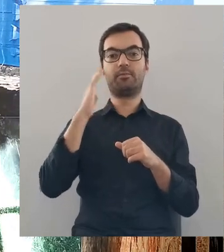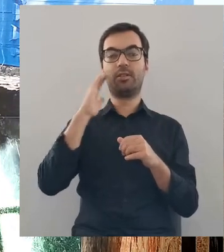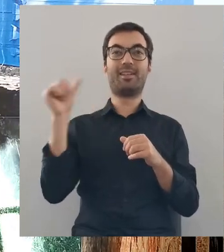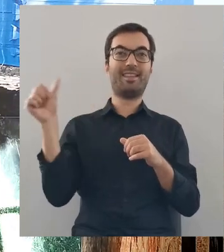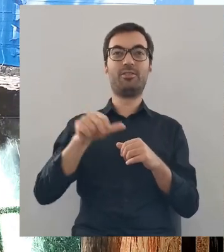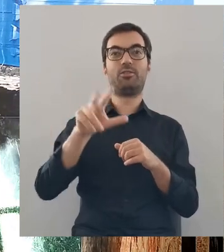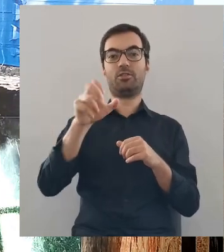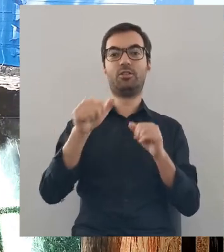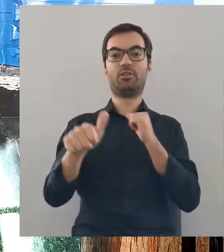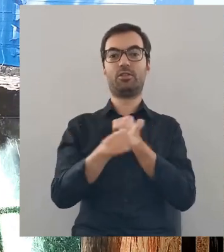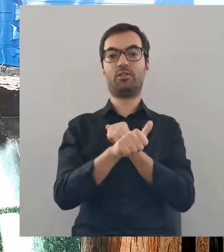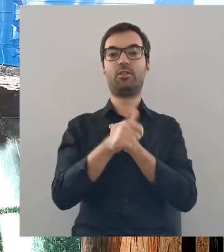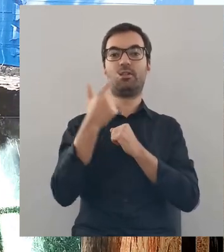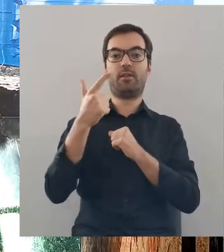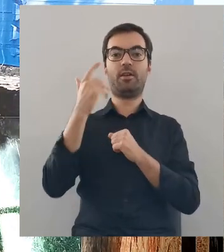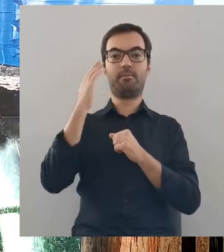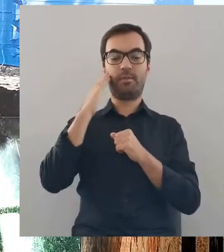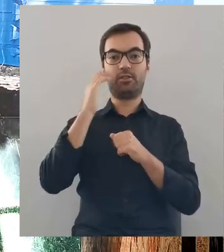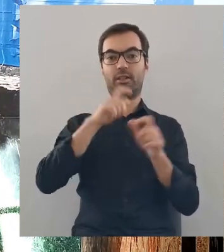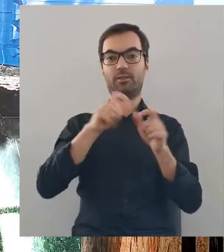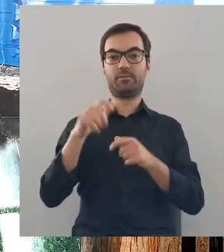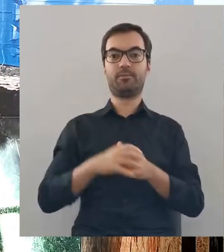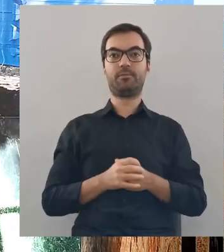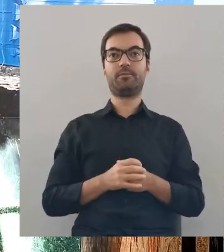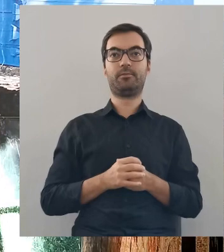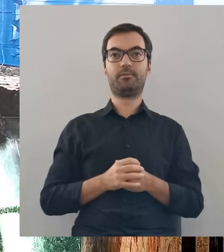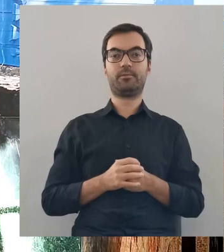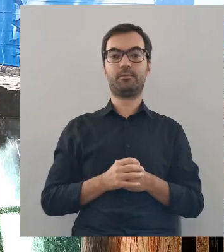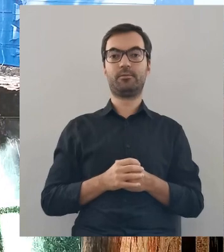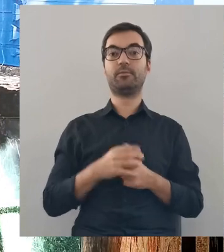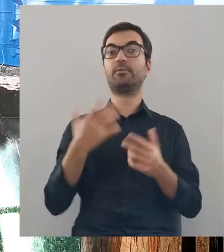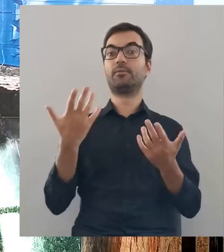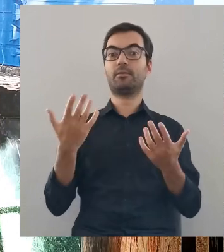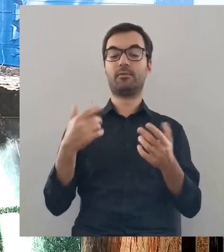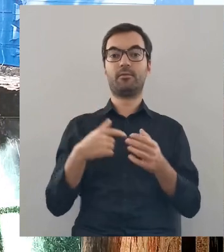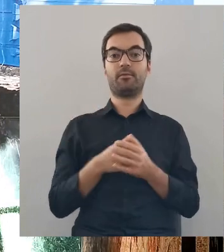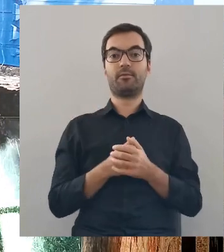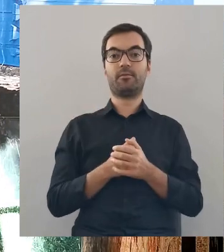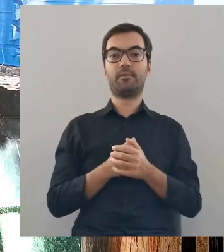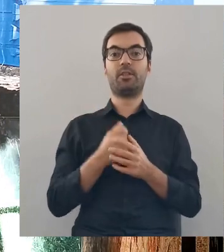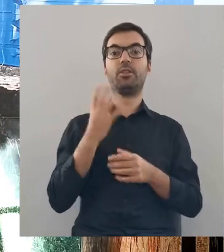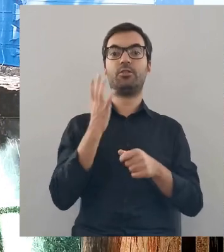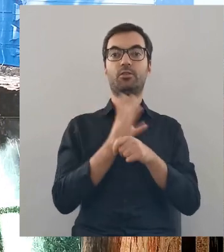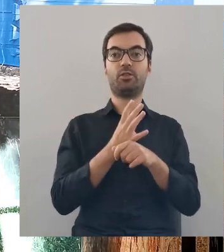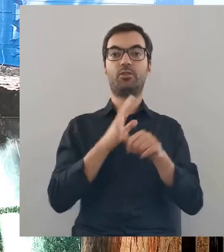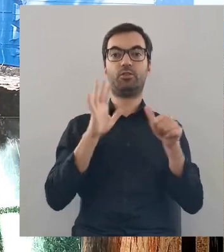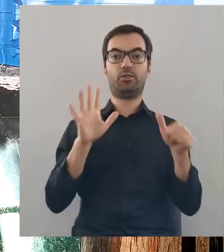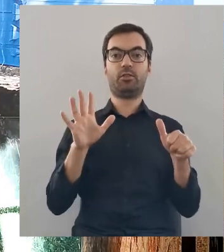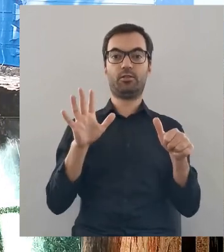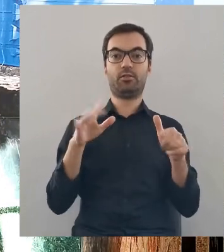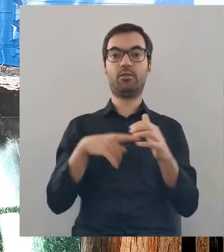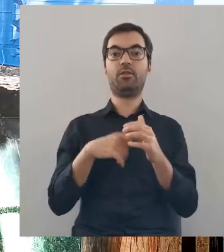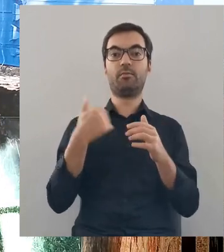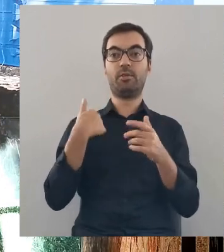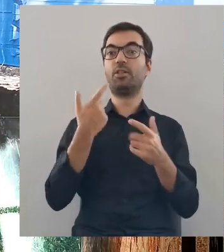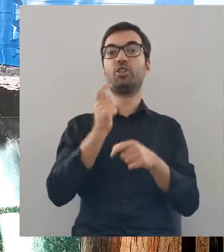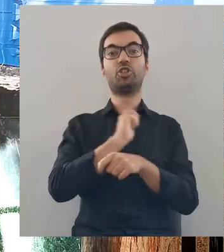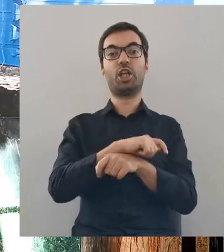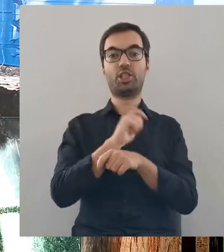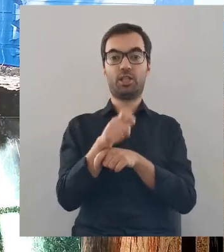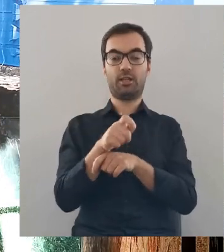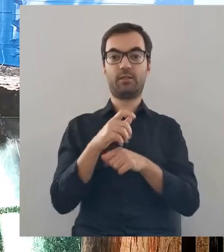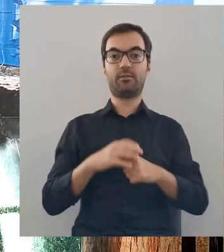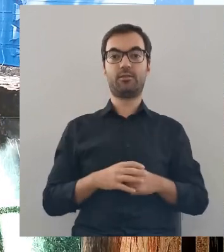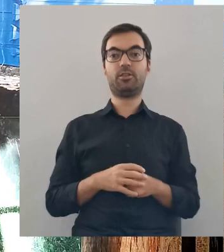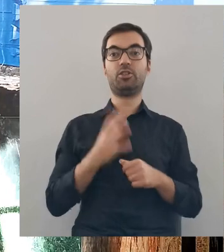mieszkało 1362 mieszkańców, z czego 46 to